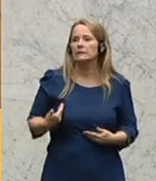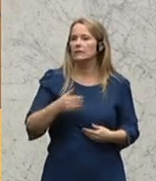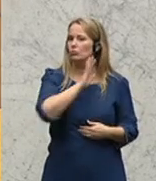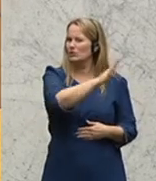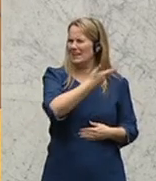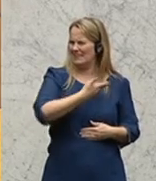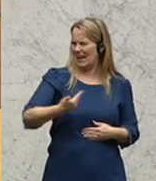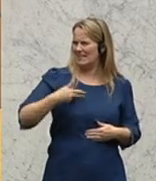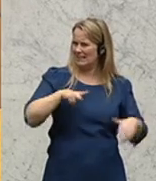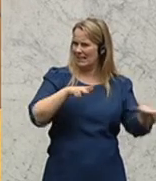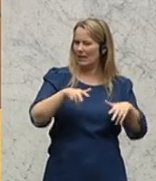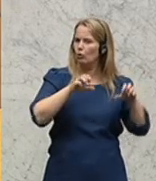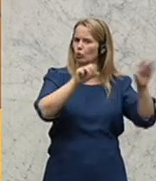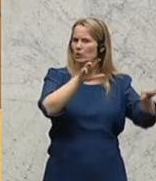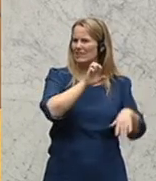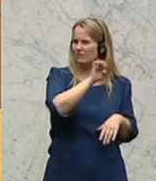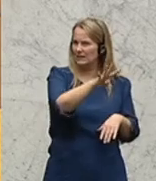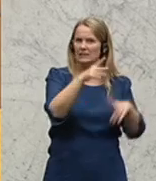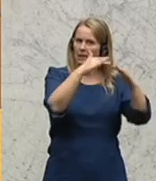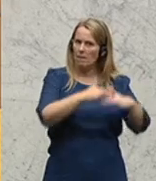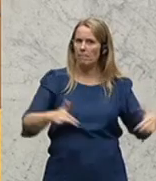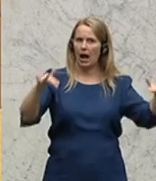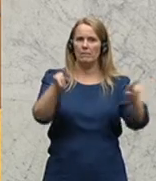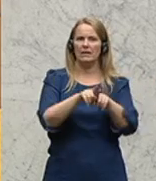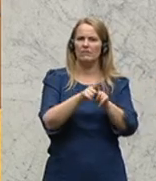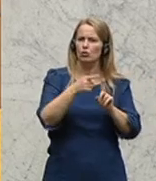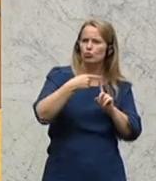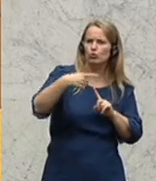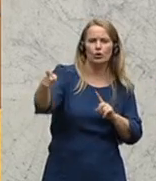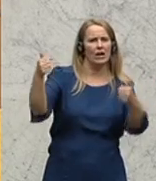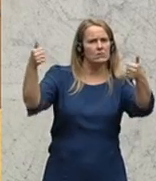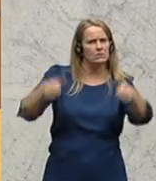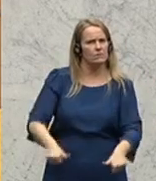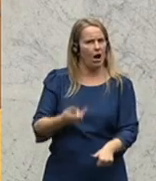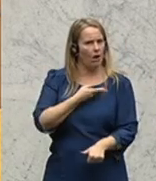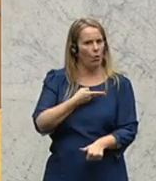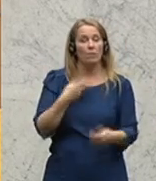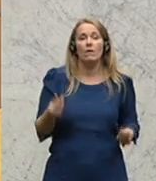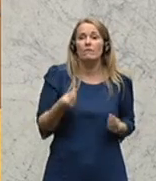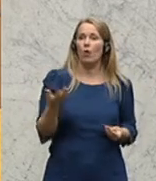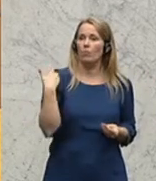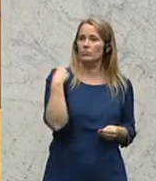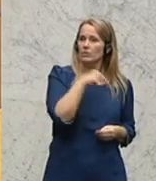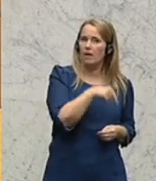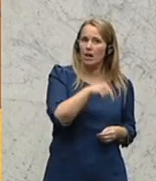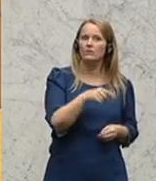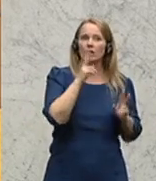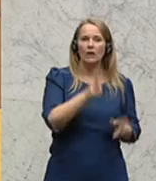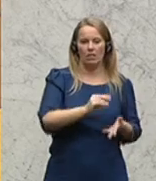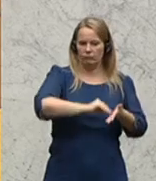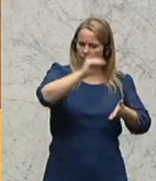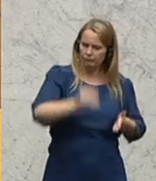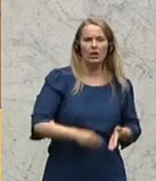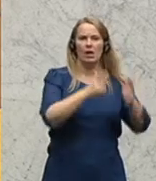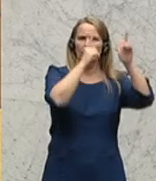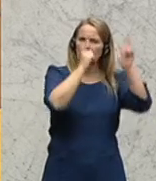kaiserliche Regierung 1914 das Parlament in den Zwangsurlaub schicken? Warum konnte in dieser Zeit dann eine Kriegserklärung